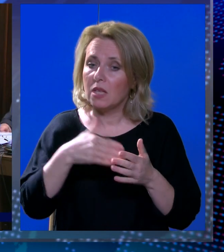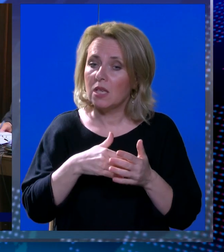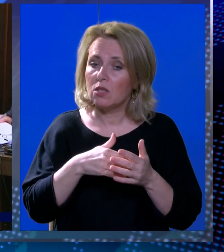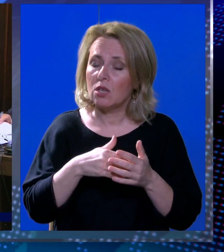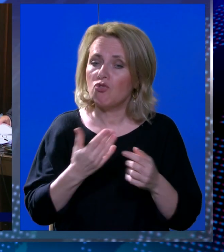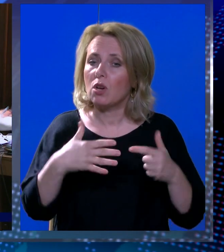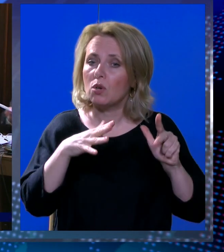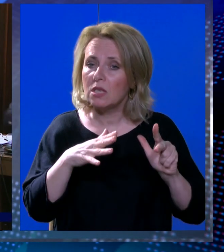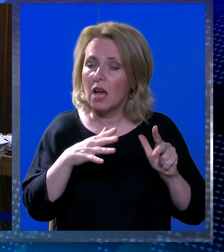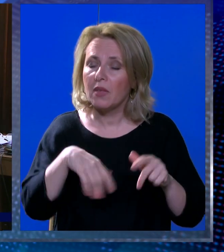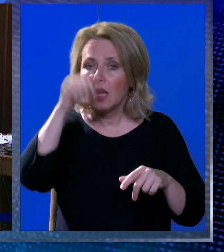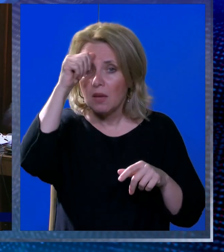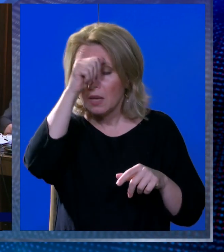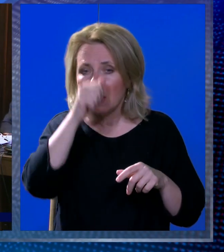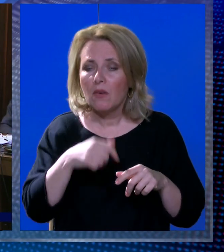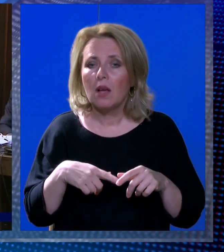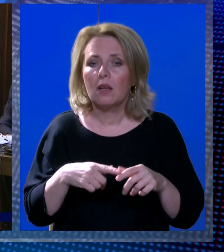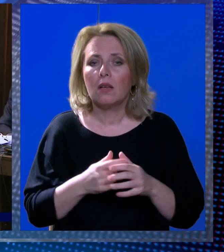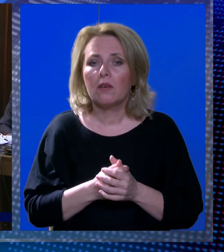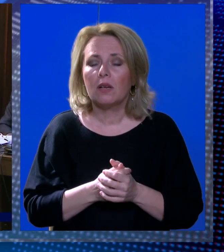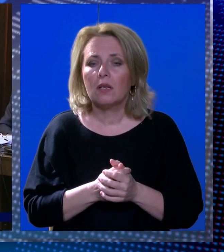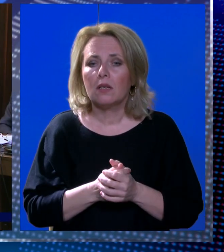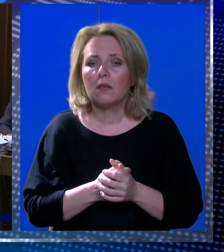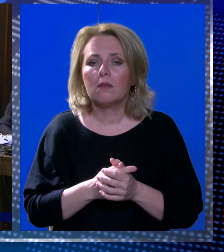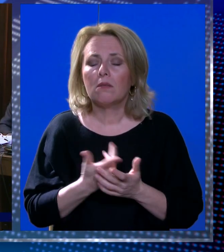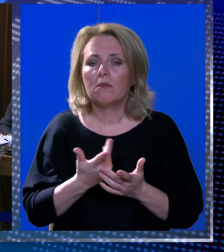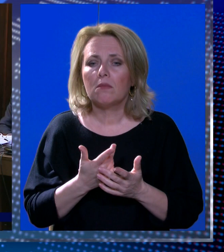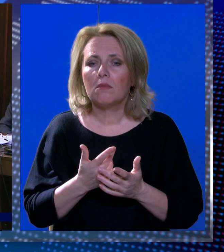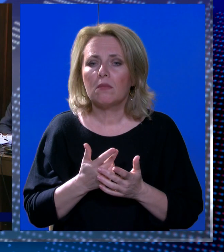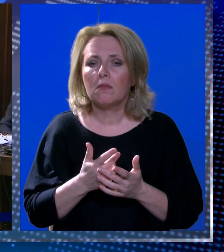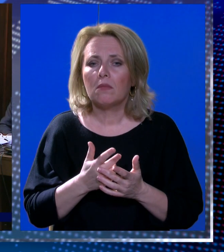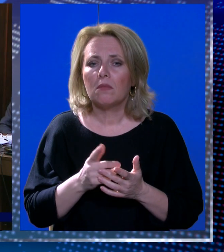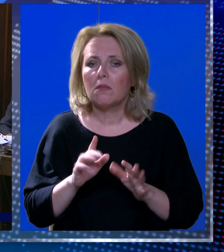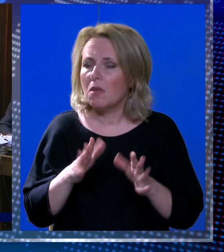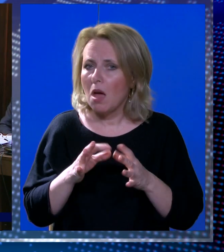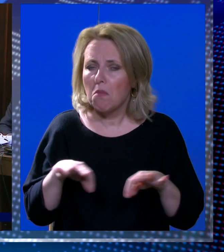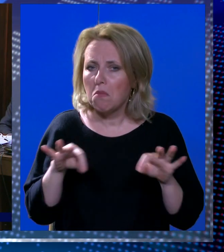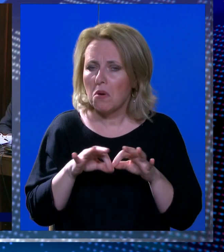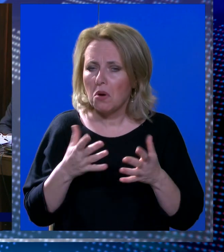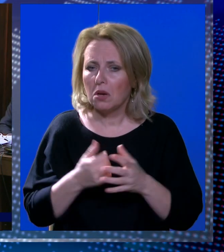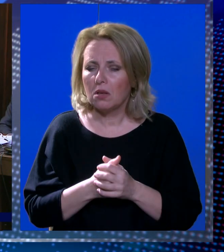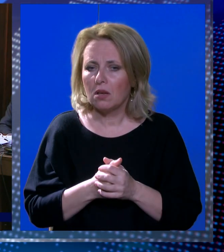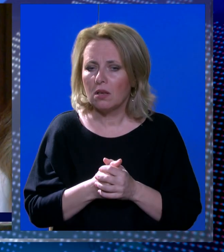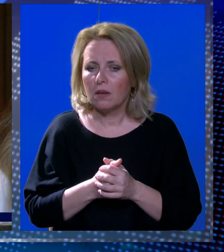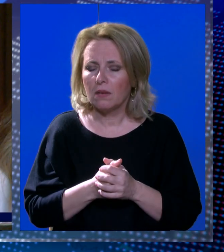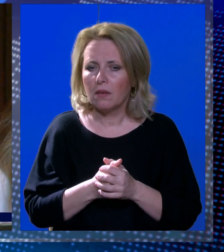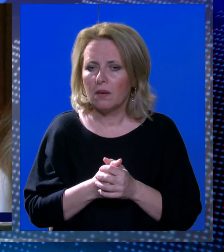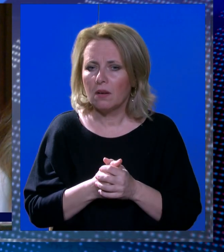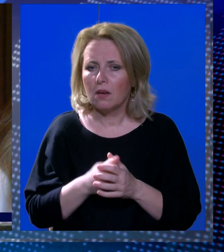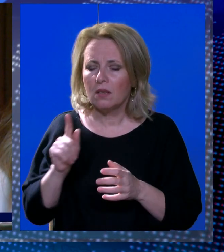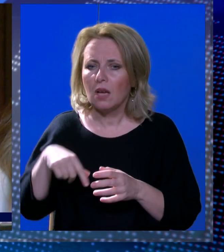imenovan voditeljom projekta. Koji je projekta? Nikakvog projekta. Nikakvog? Ne.